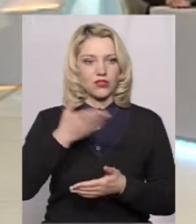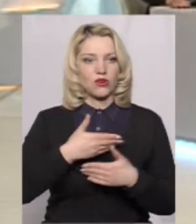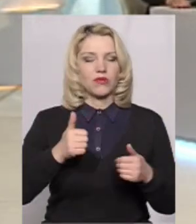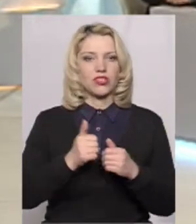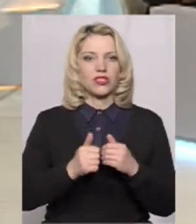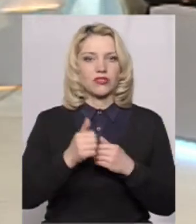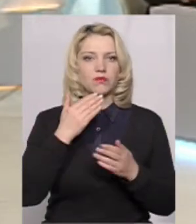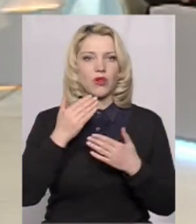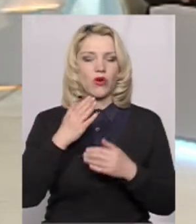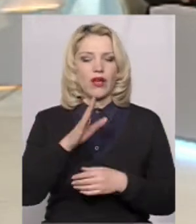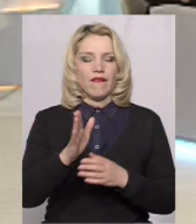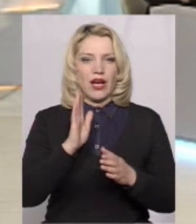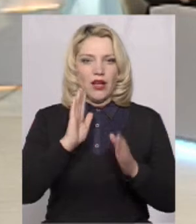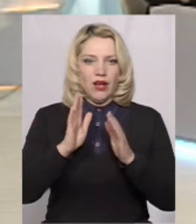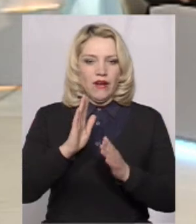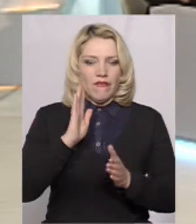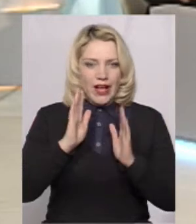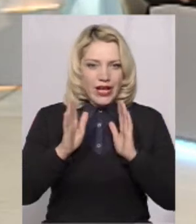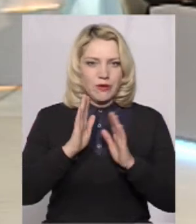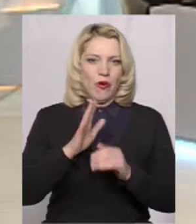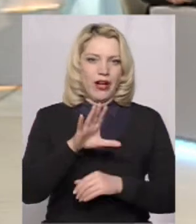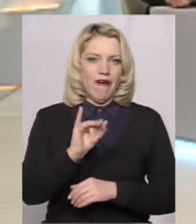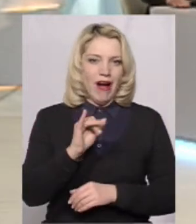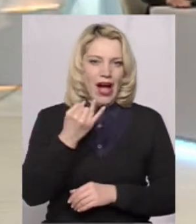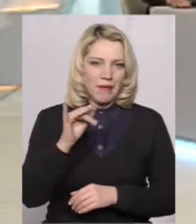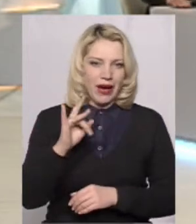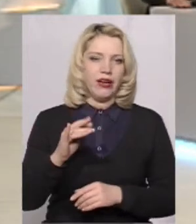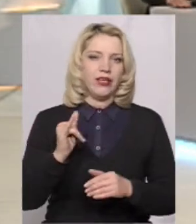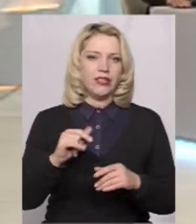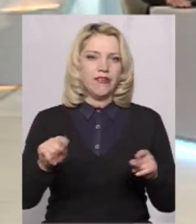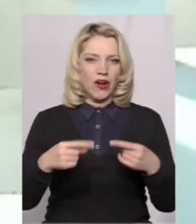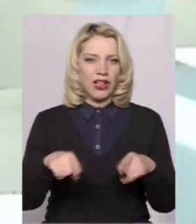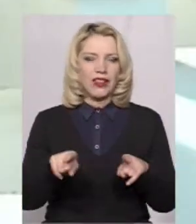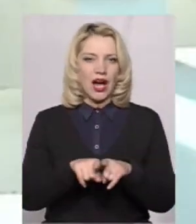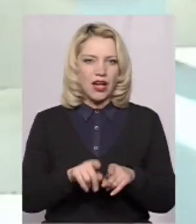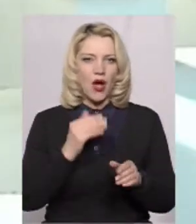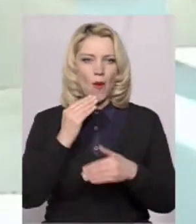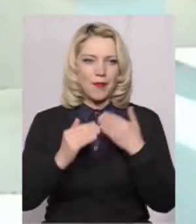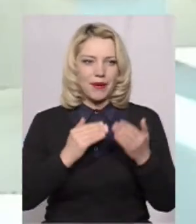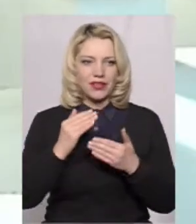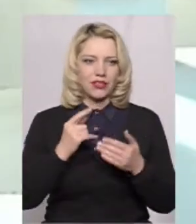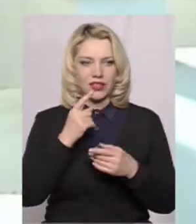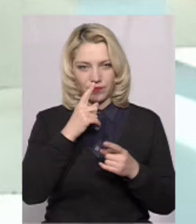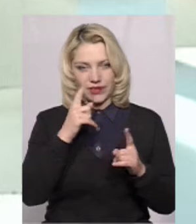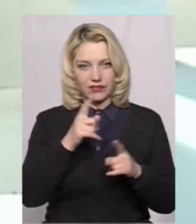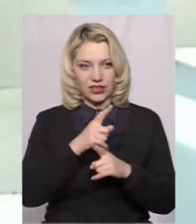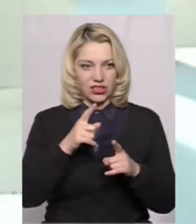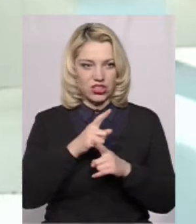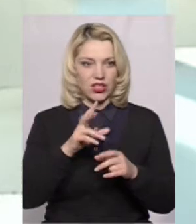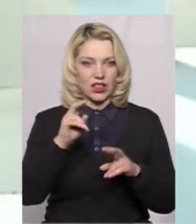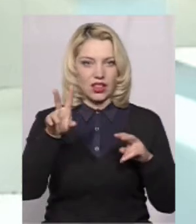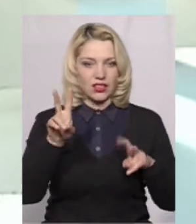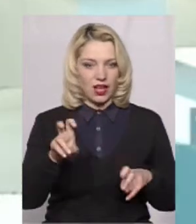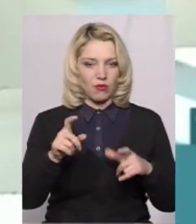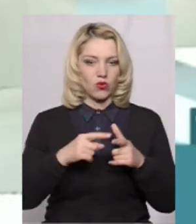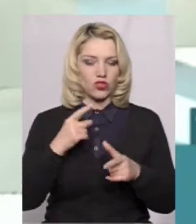часто спілкуємося у Вайсбері, Фейсбуці. І от навіть створили таке сьогодні опитування невеличке на